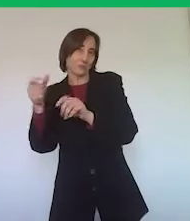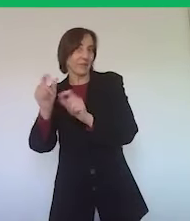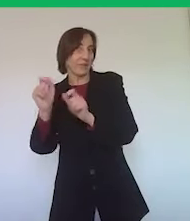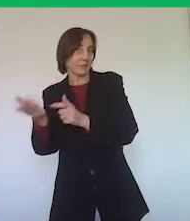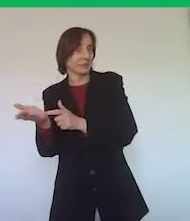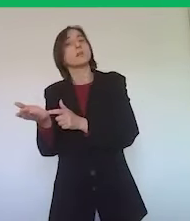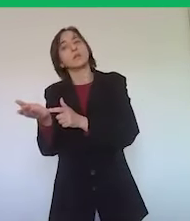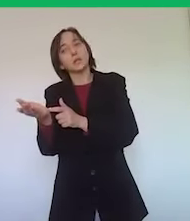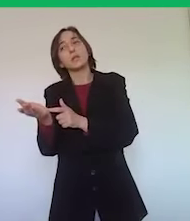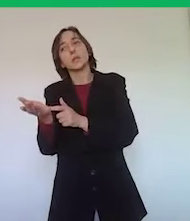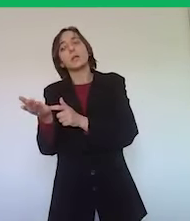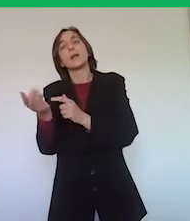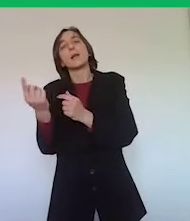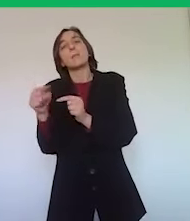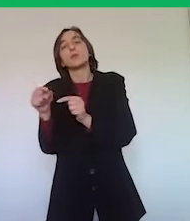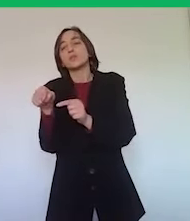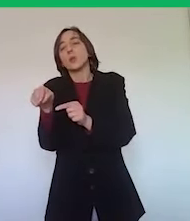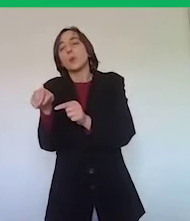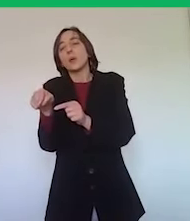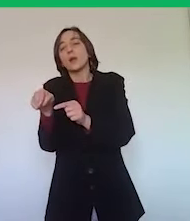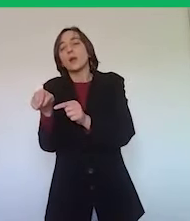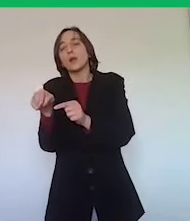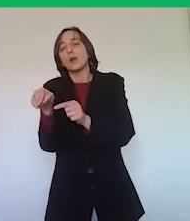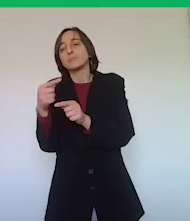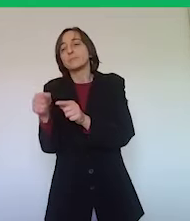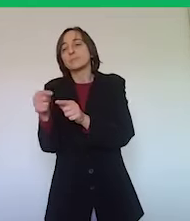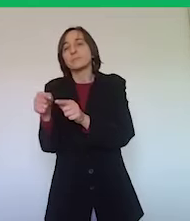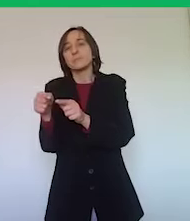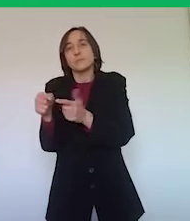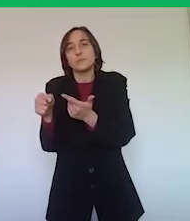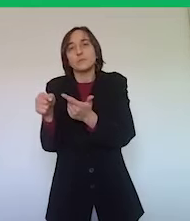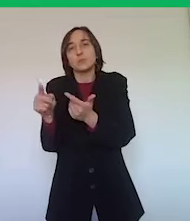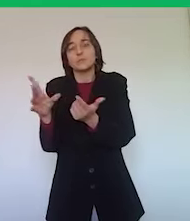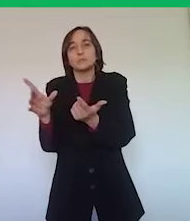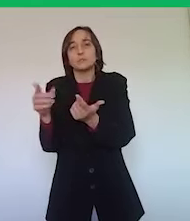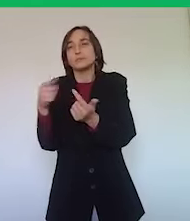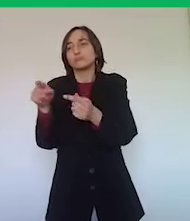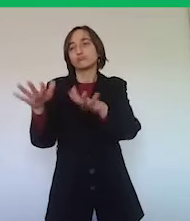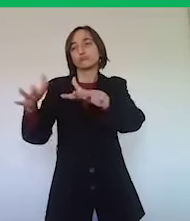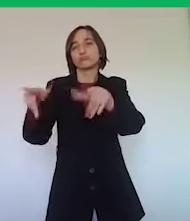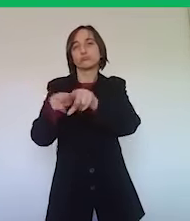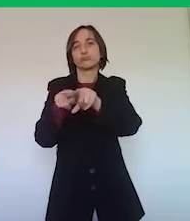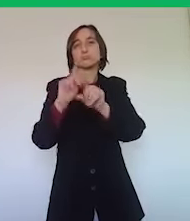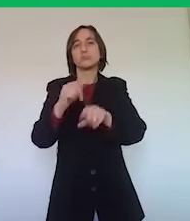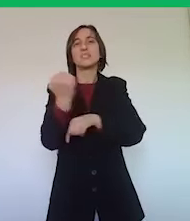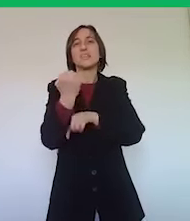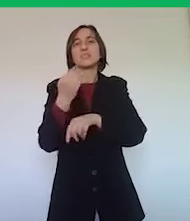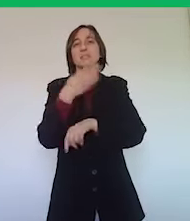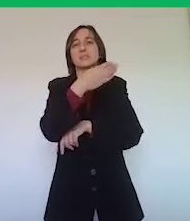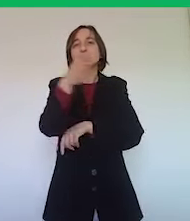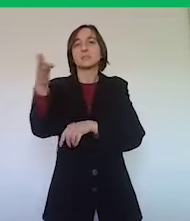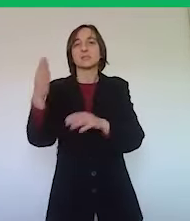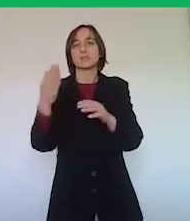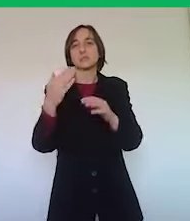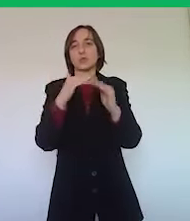questo per parificarli a un'altra serie di attività commerciali che possono svolgere i servizi a domicilio